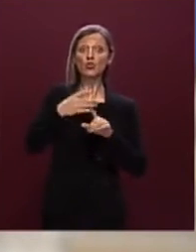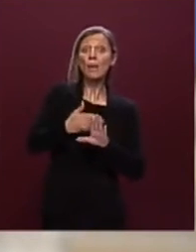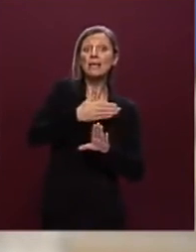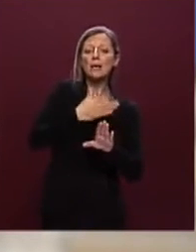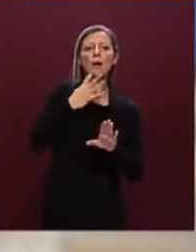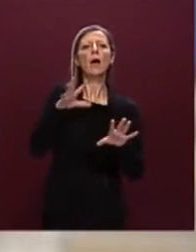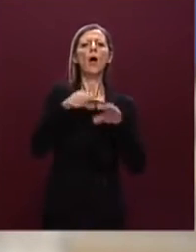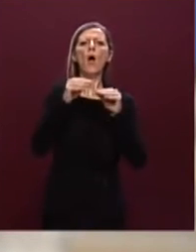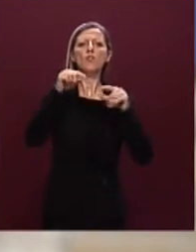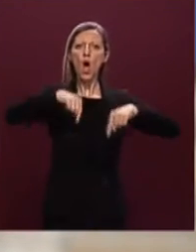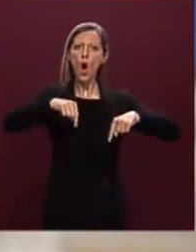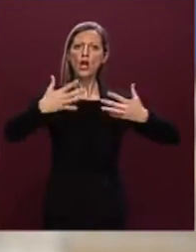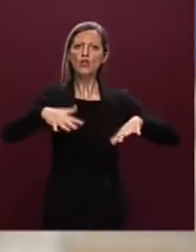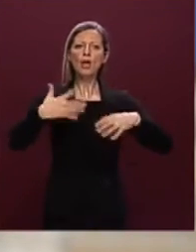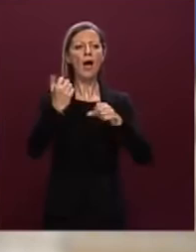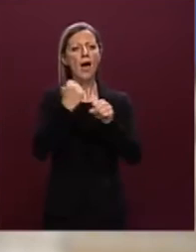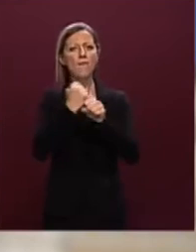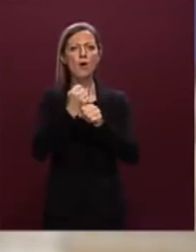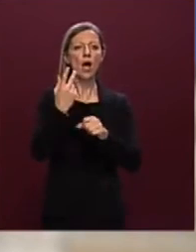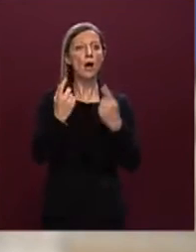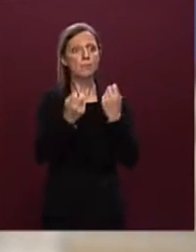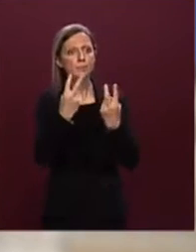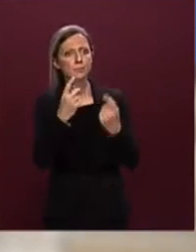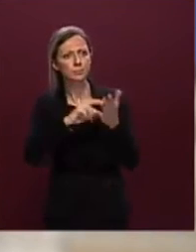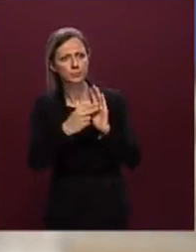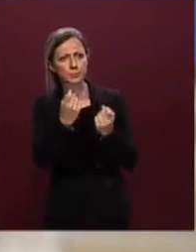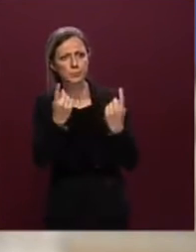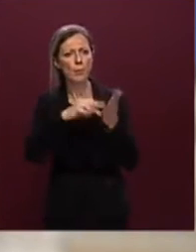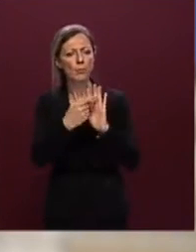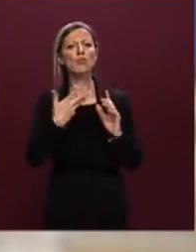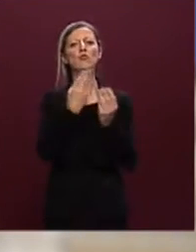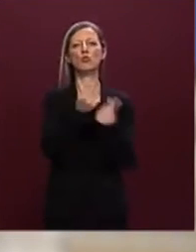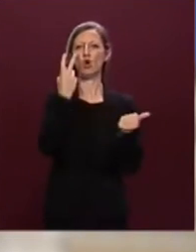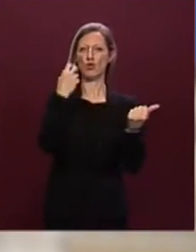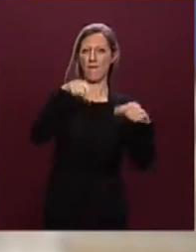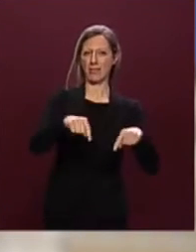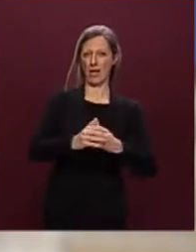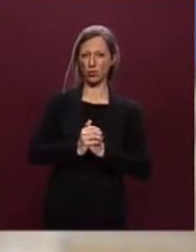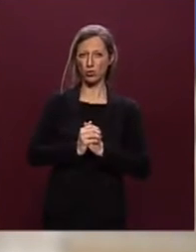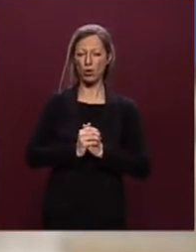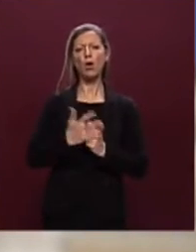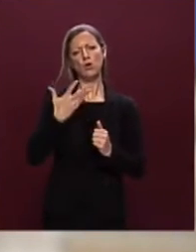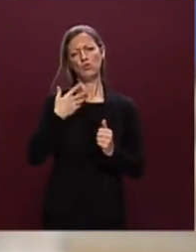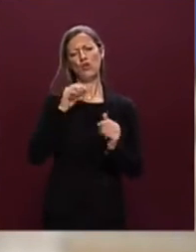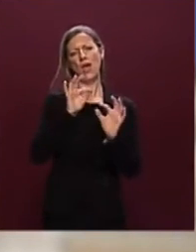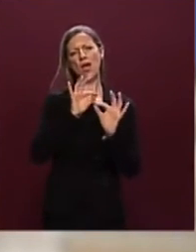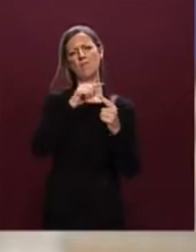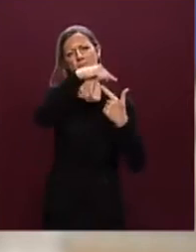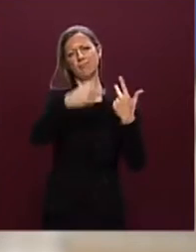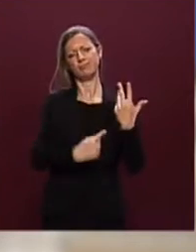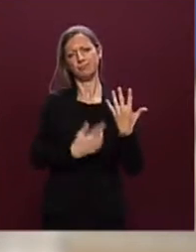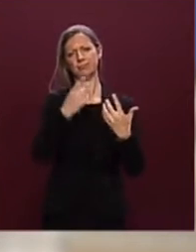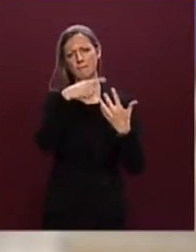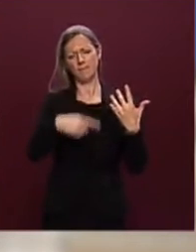ora delle soluzioni che possano affrontare questo tipo di questioni ce ne sono alcune diverse vorrei fare alcuni